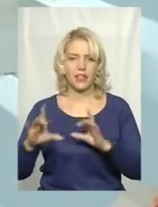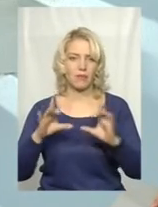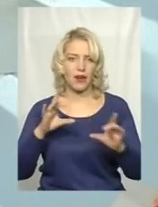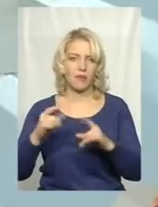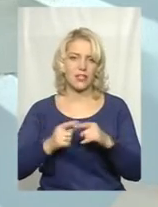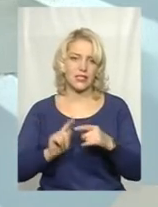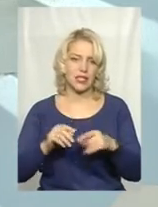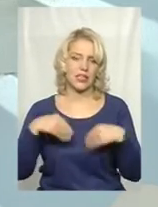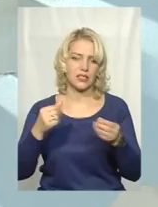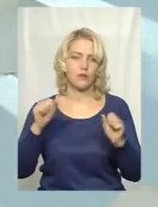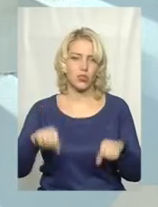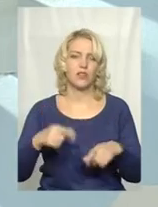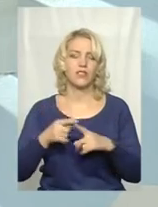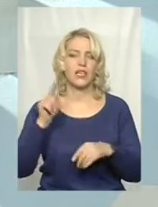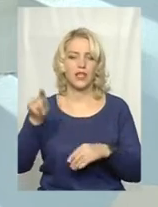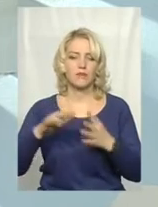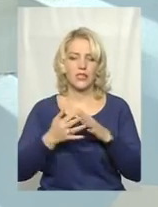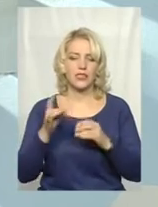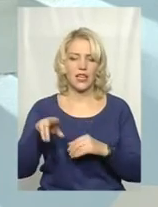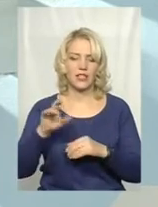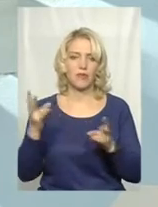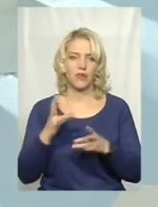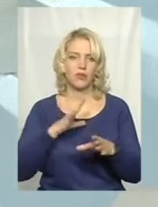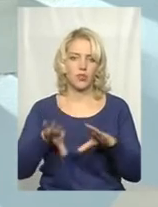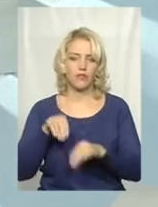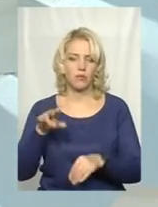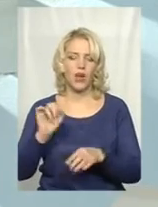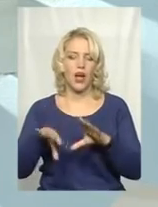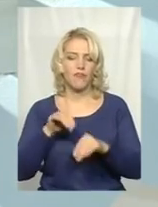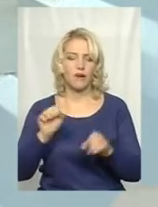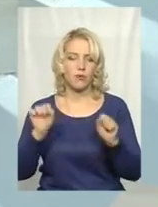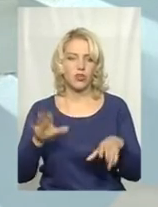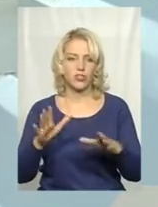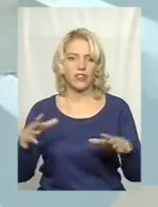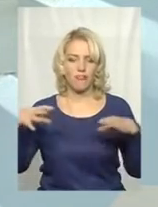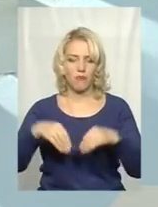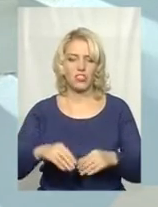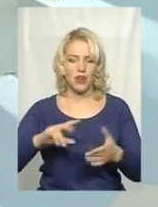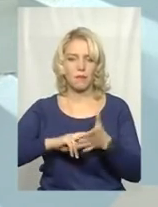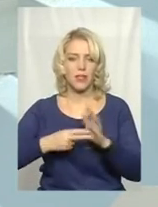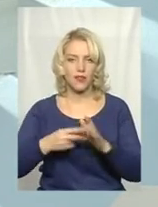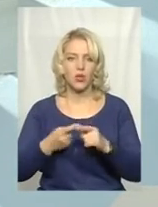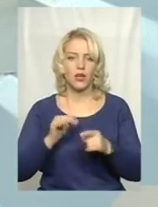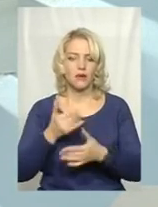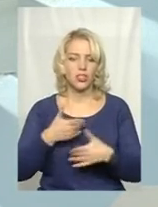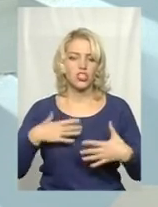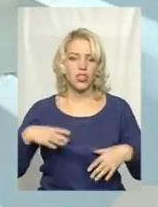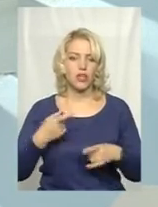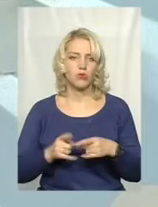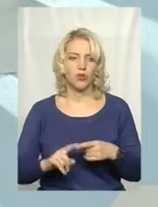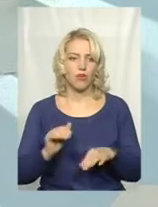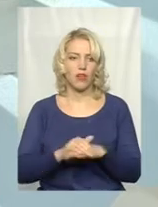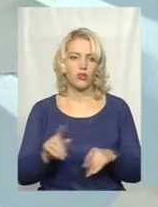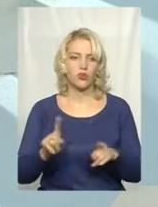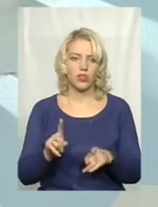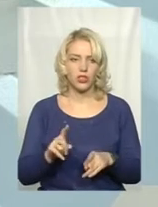відкриє можливість, тому що там, ця сільська рада, там мають бути вибори. А вибори можливі в межах плану. Тому ми чекаємо цього факту, і я